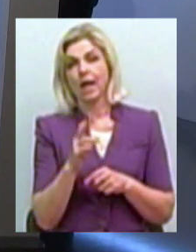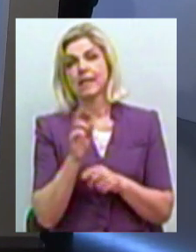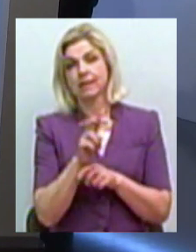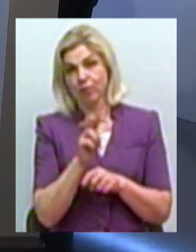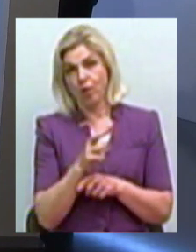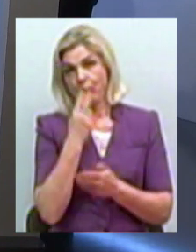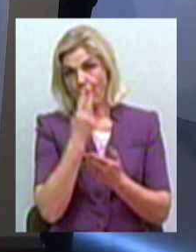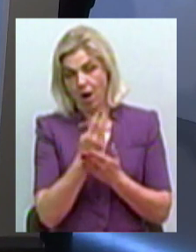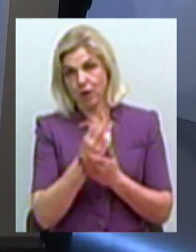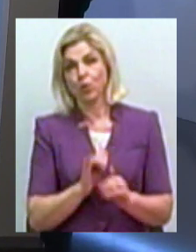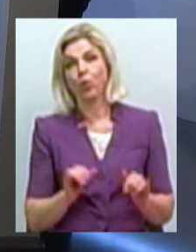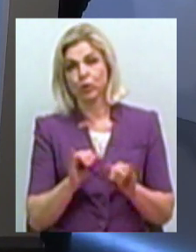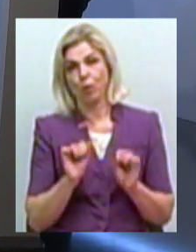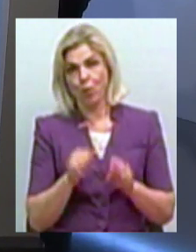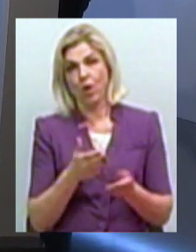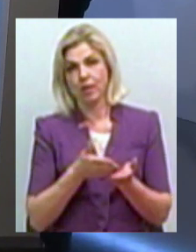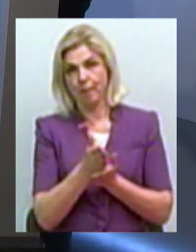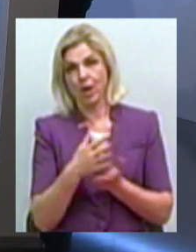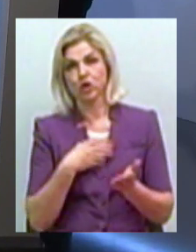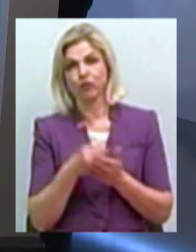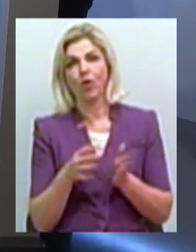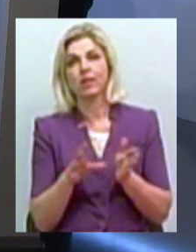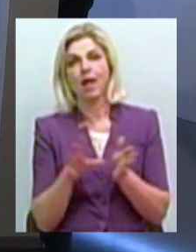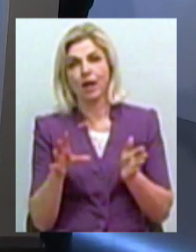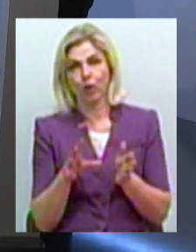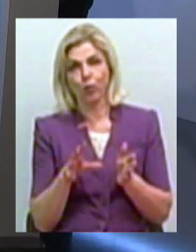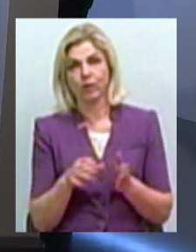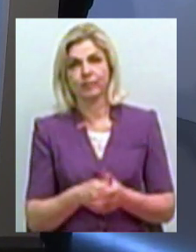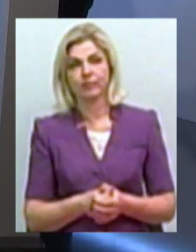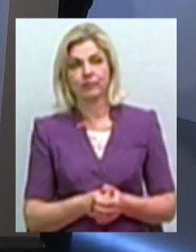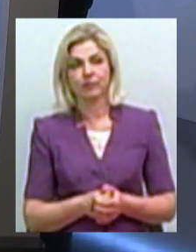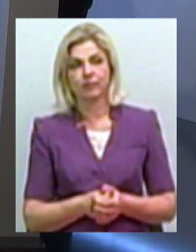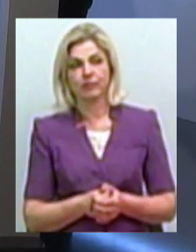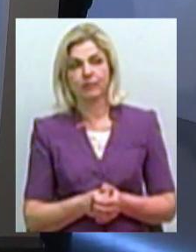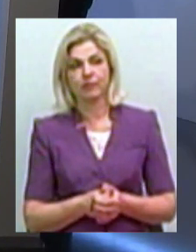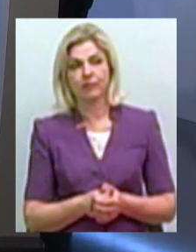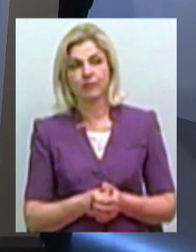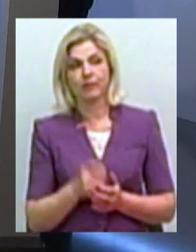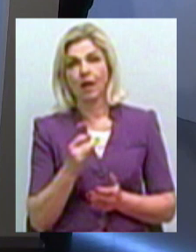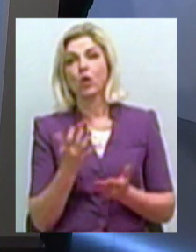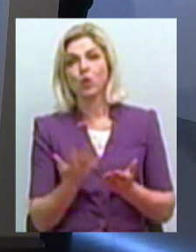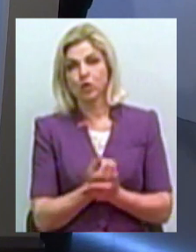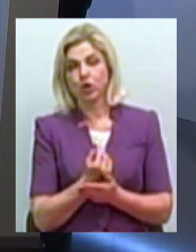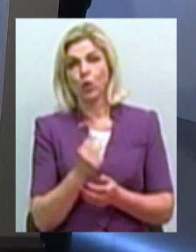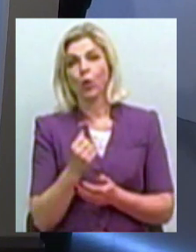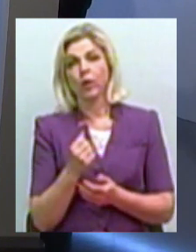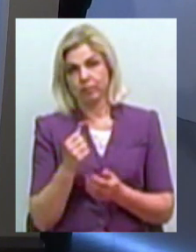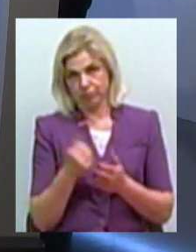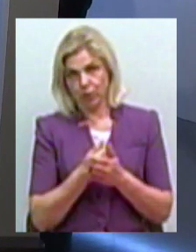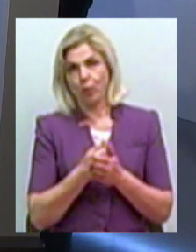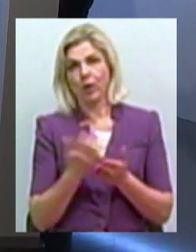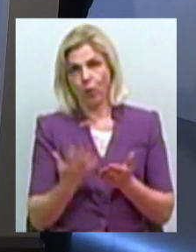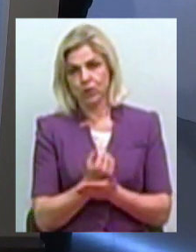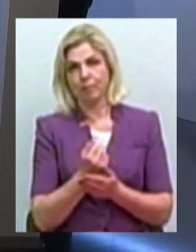показують, куди можна направити свою енергію і досягти успіху, маючи такі